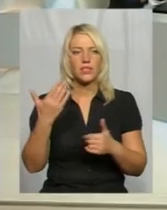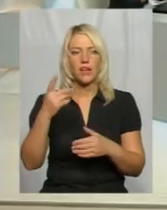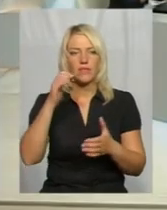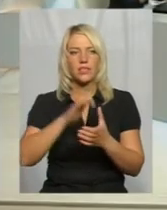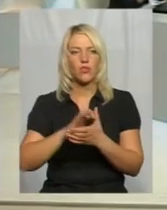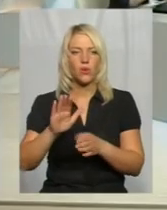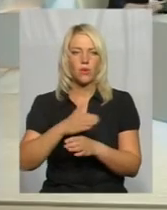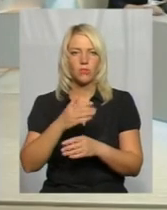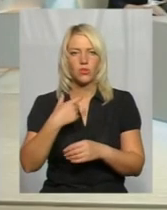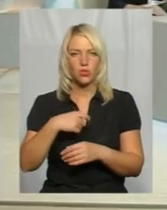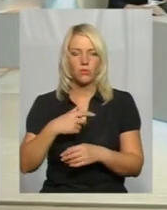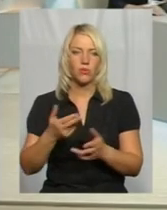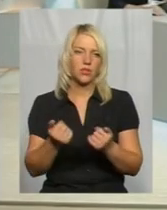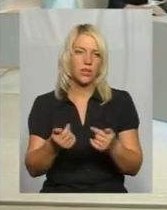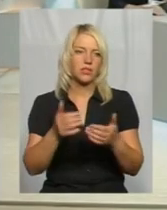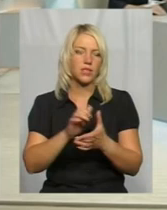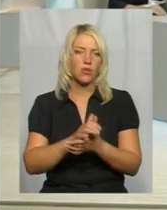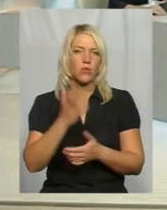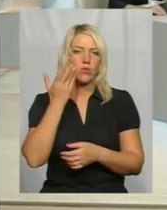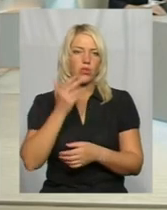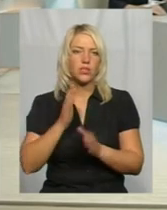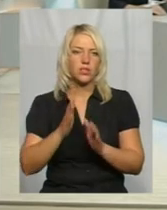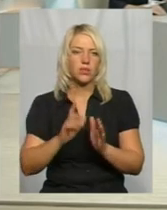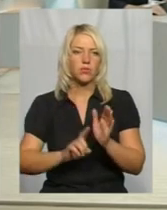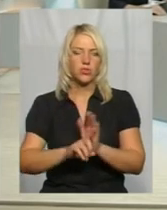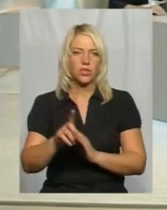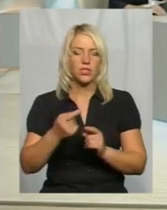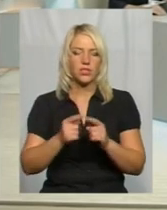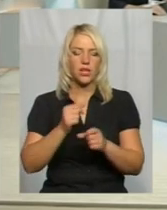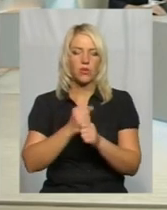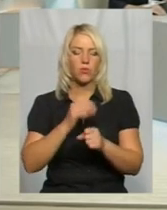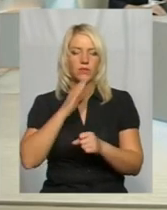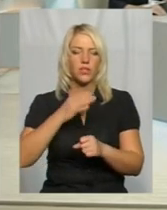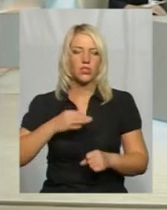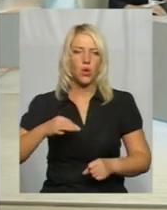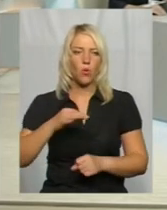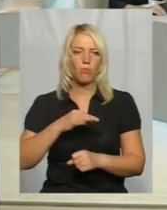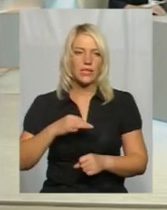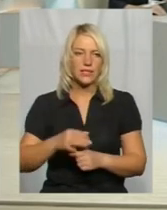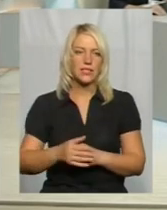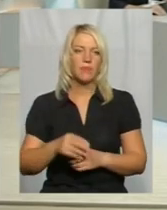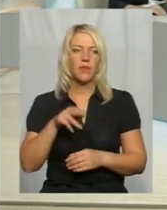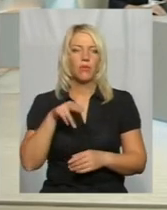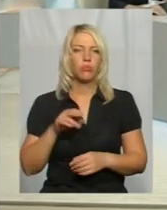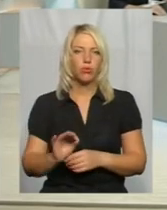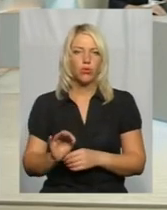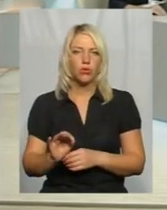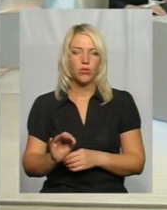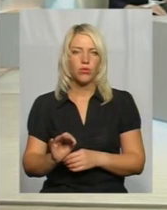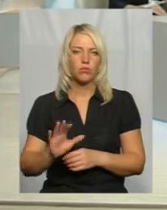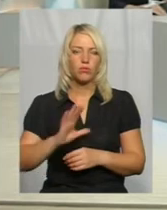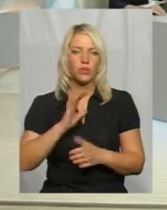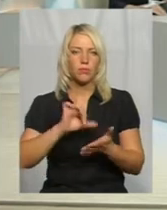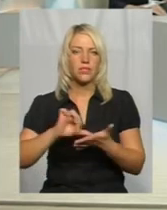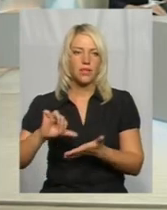з собою? Зачемо знайомі, тому що, коли тільки розпочиналася робота в нашій області, то були